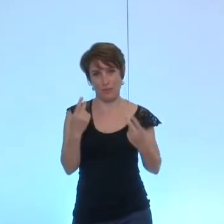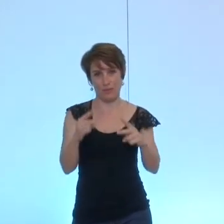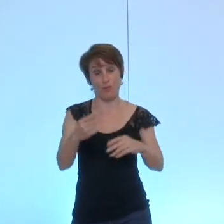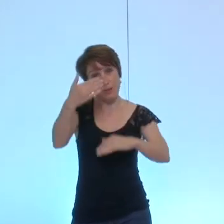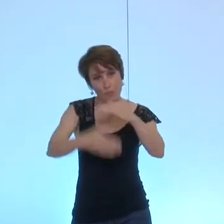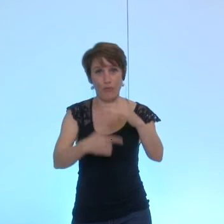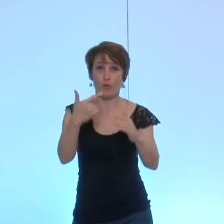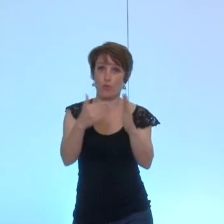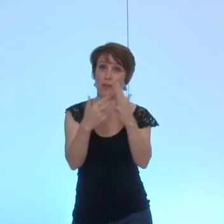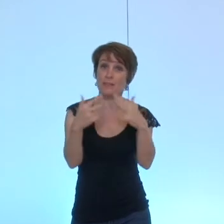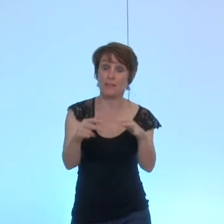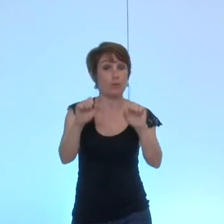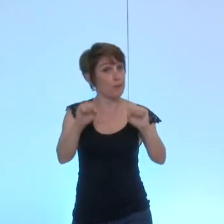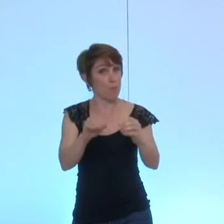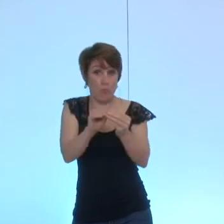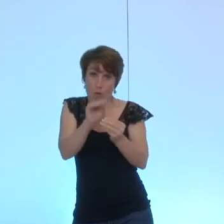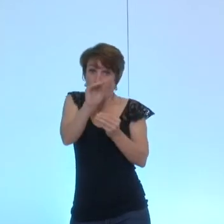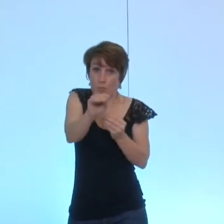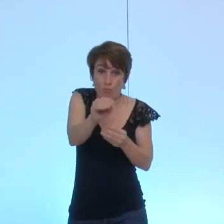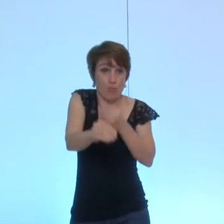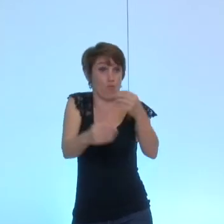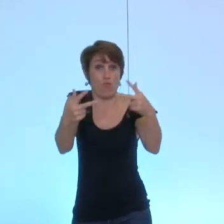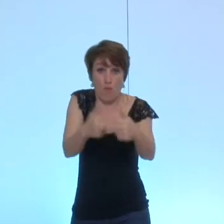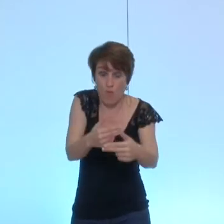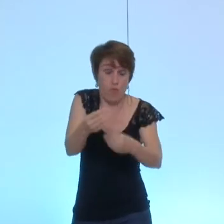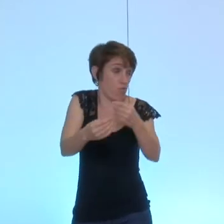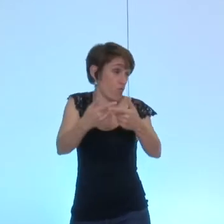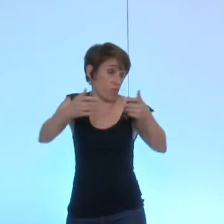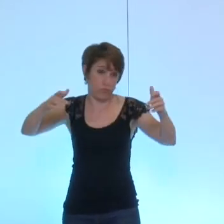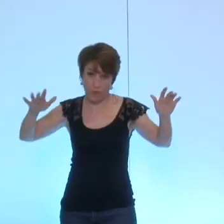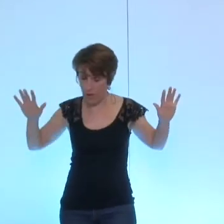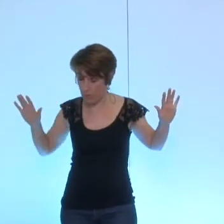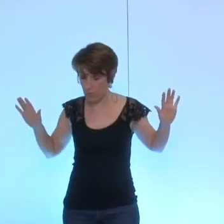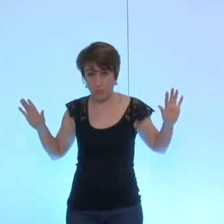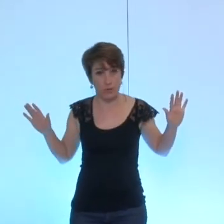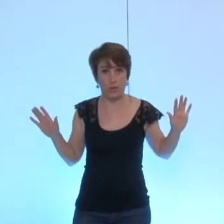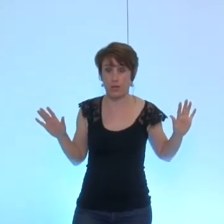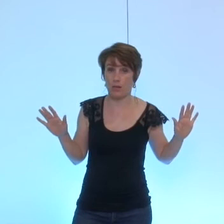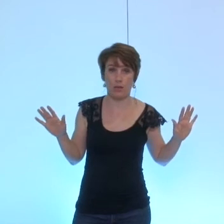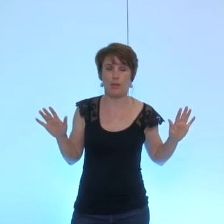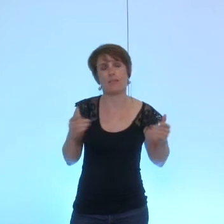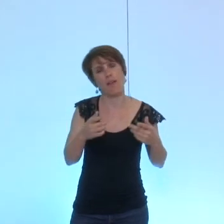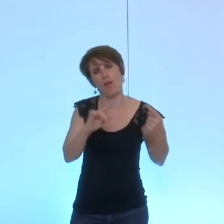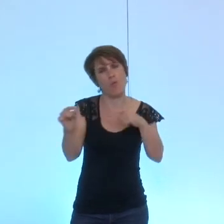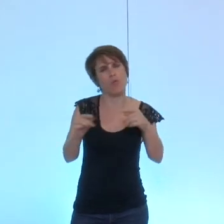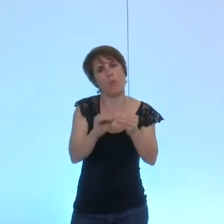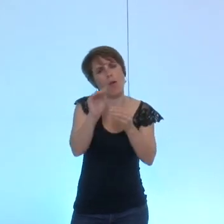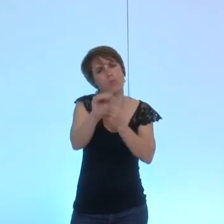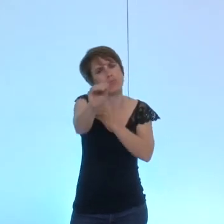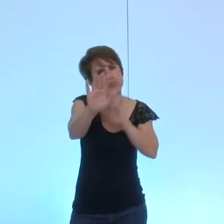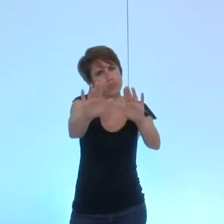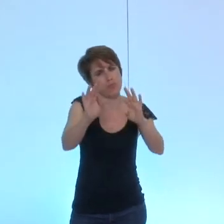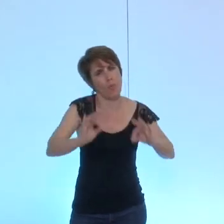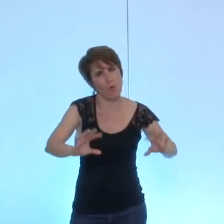2018 et qui peut être reconduite prolongée arrêtée etc mais nous avons le temps d'en débattre et